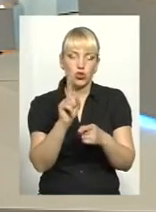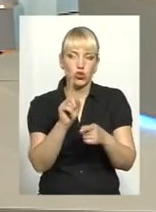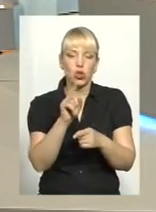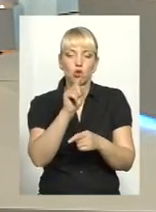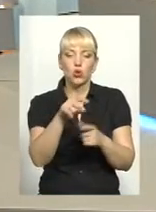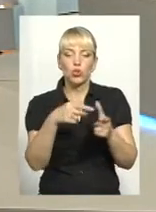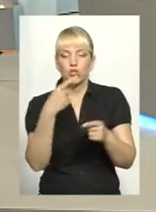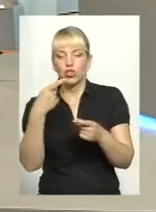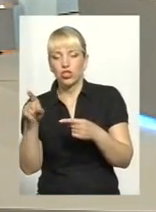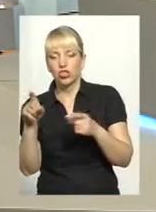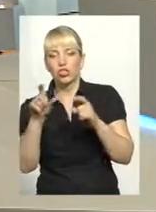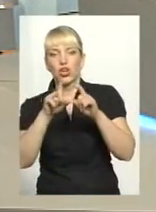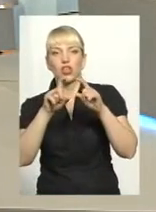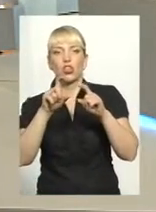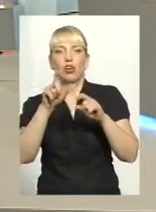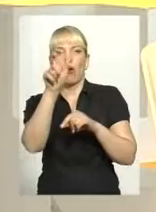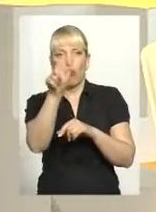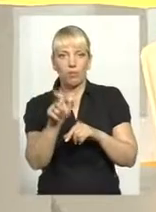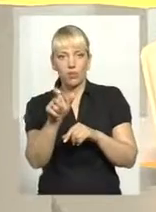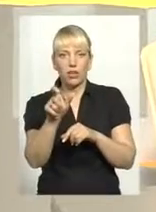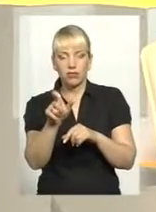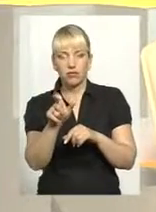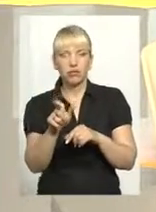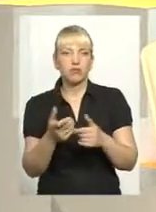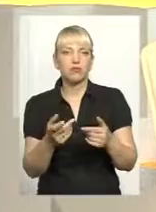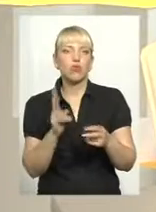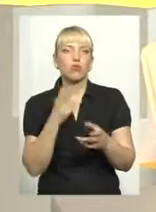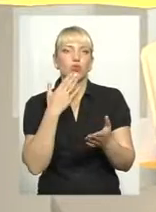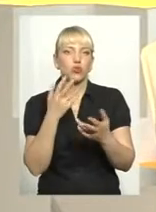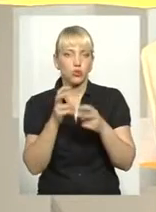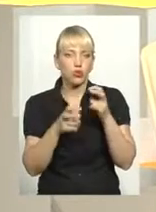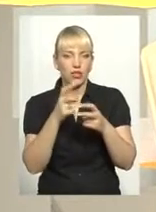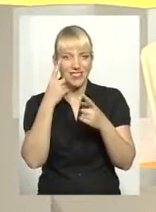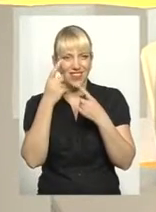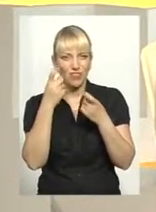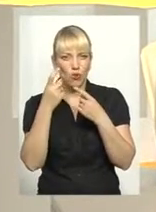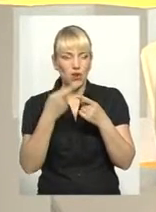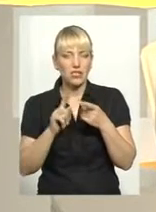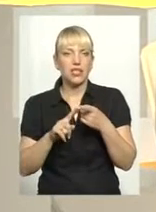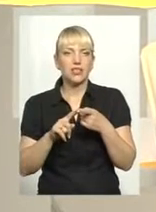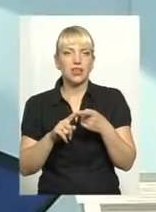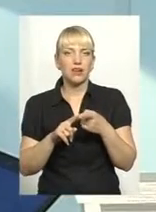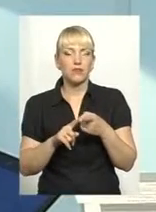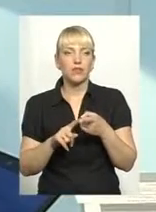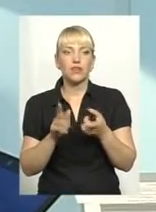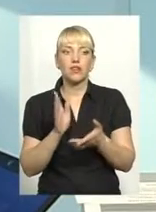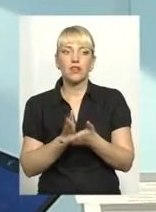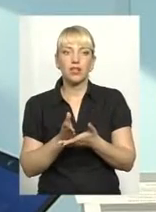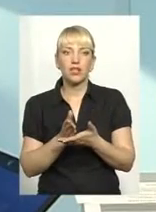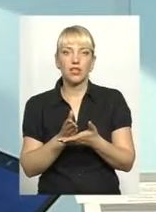відповідно до кого здійснюється те розслідування, чи то журналістське, або ж інформація шукається, є по суті